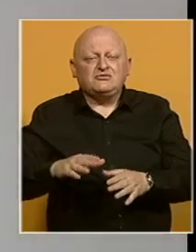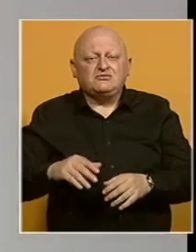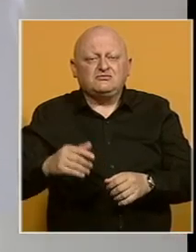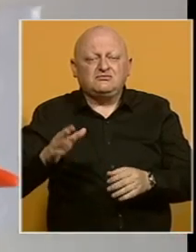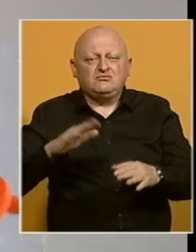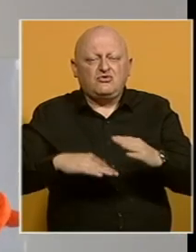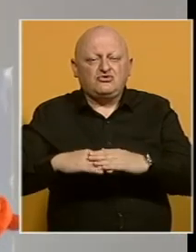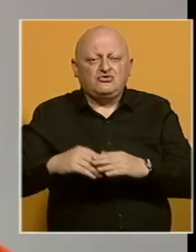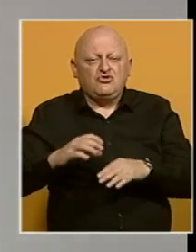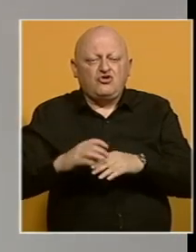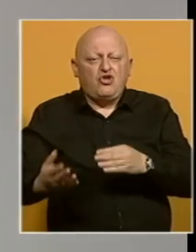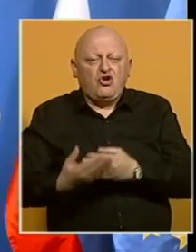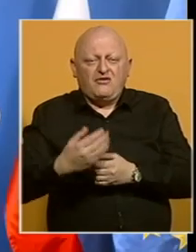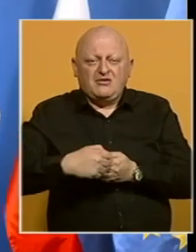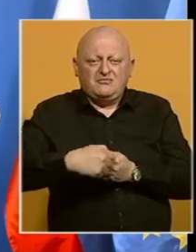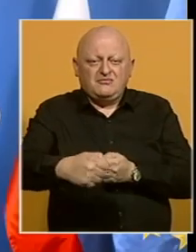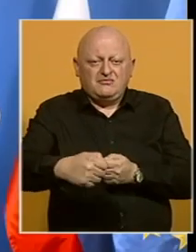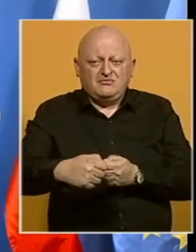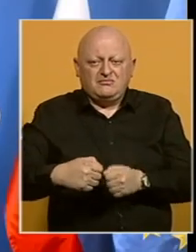postojeće ili uvesti nove mjere.